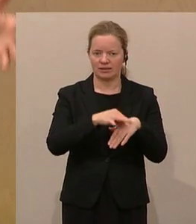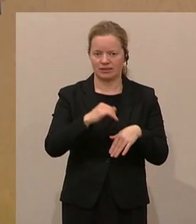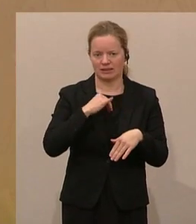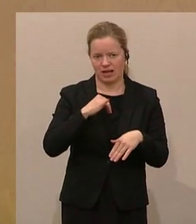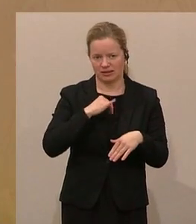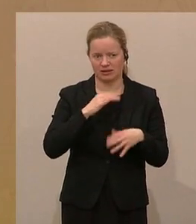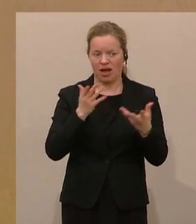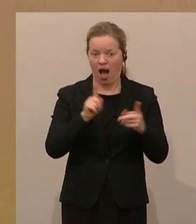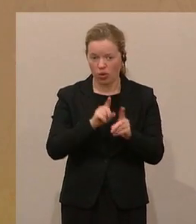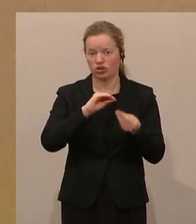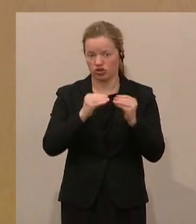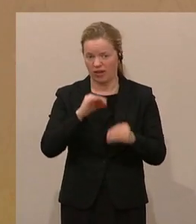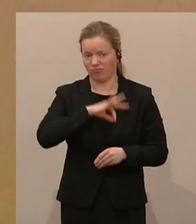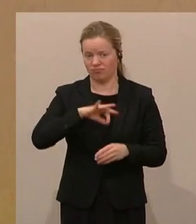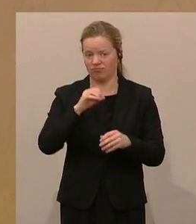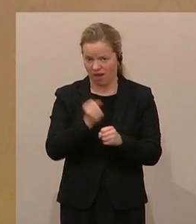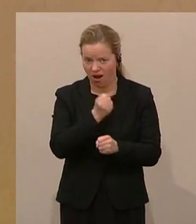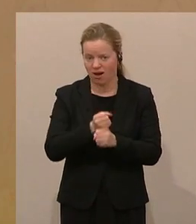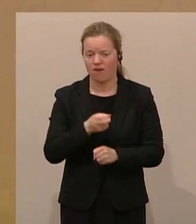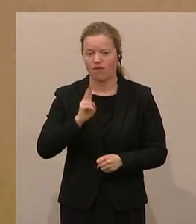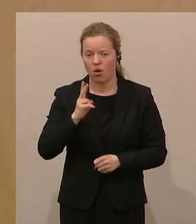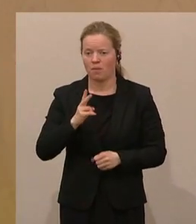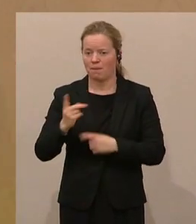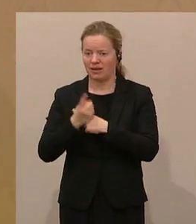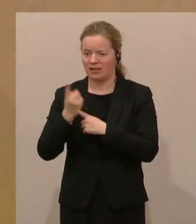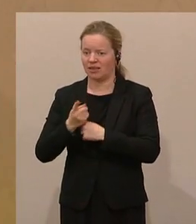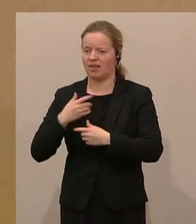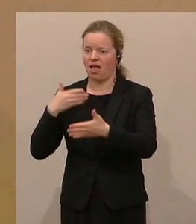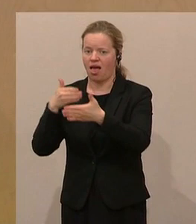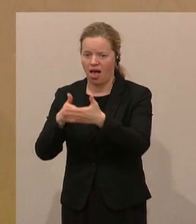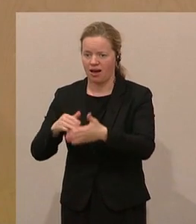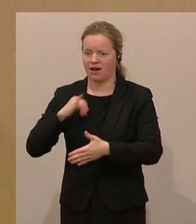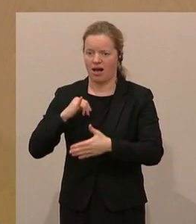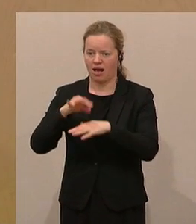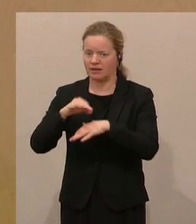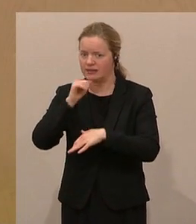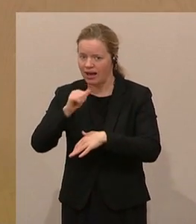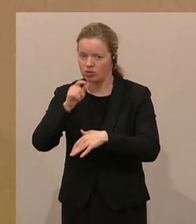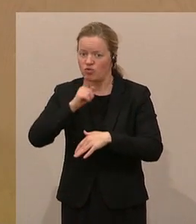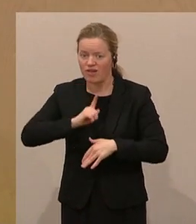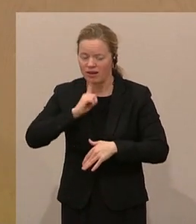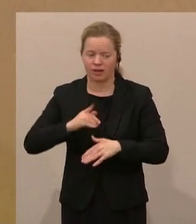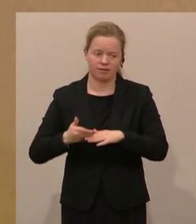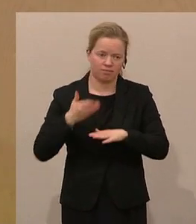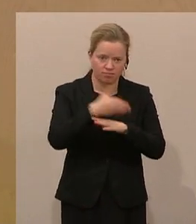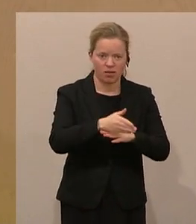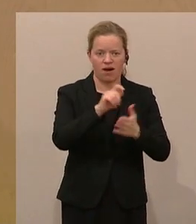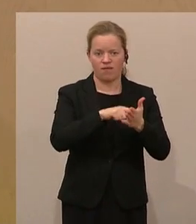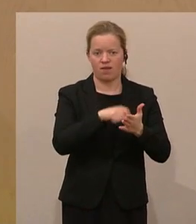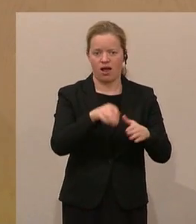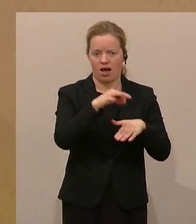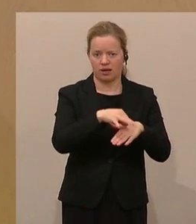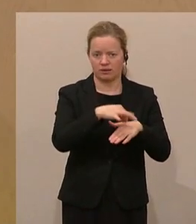kommen müssen, weil die kassenärztliche Versorgung nicht ausreicht. Drauf zahlen dann die Patienten, die keinen Termin beim